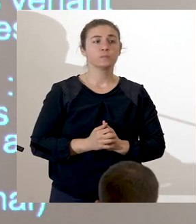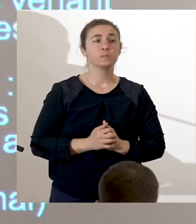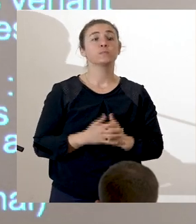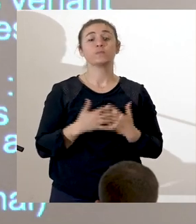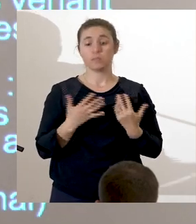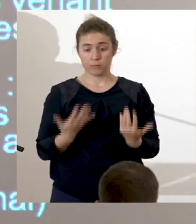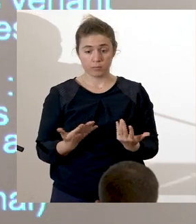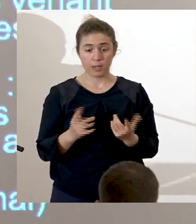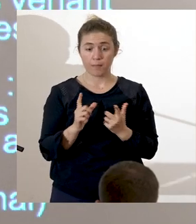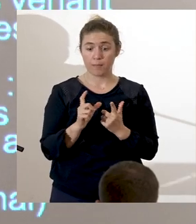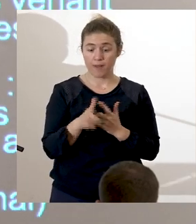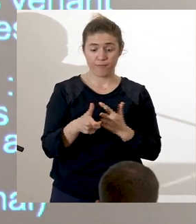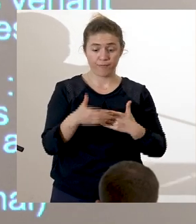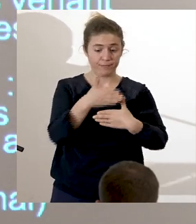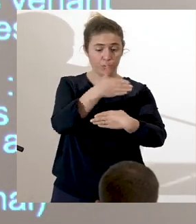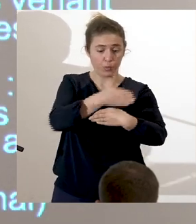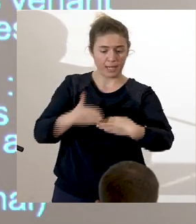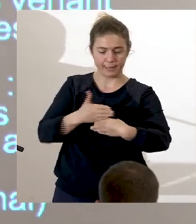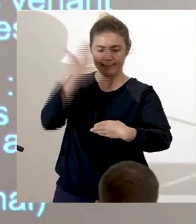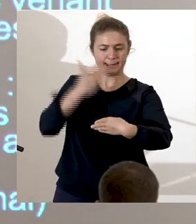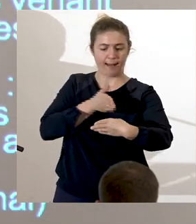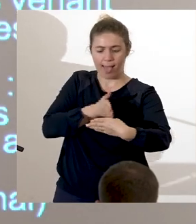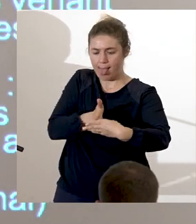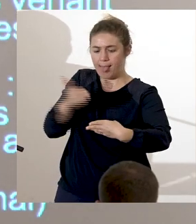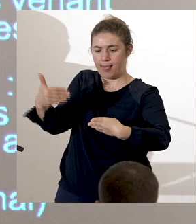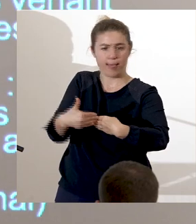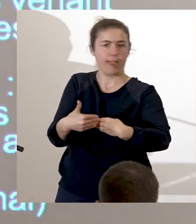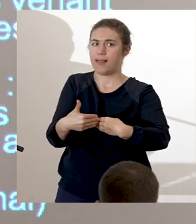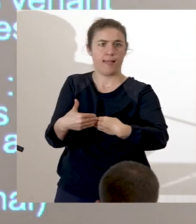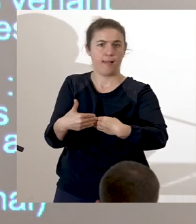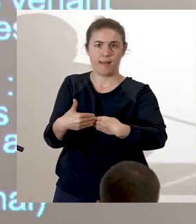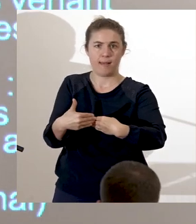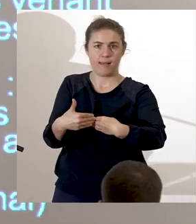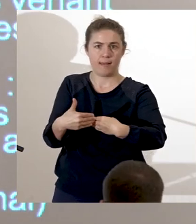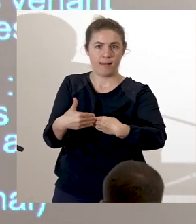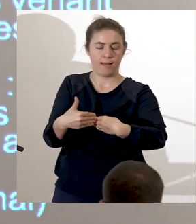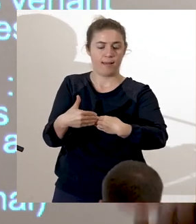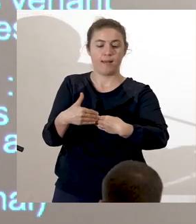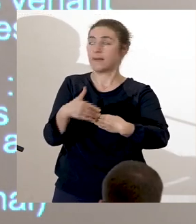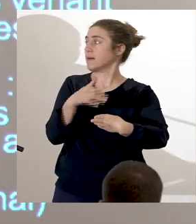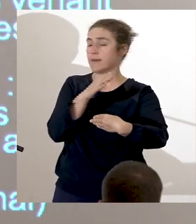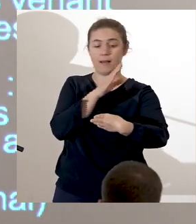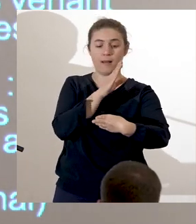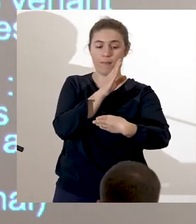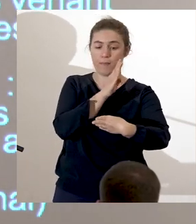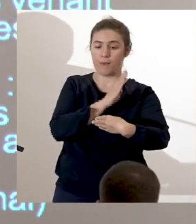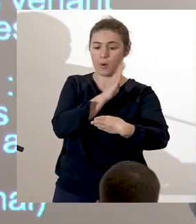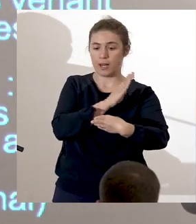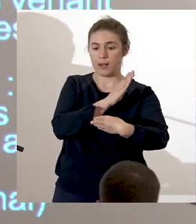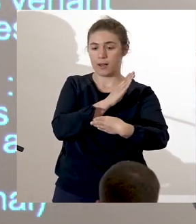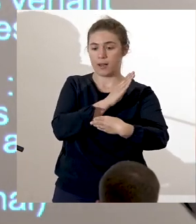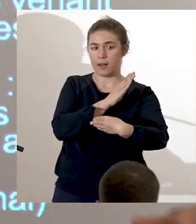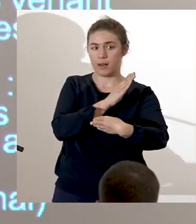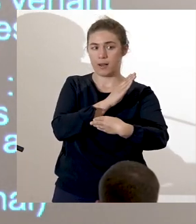rendre imperméable la frontière entre la société baoulée ou tchamans et